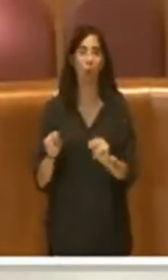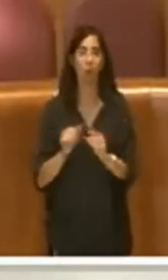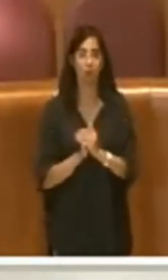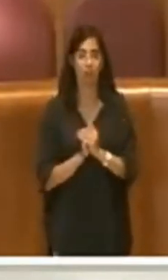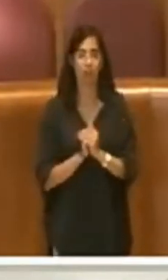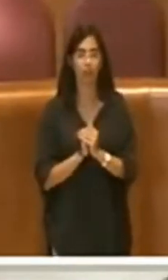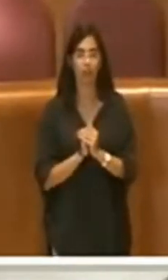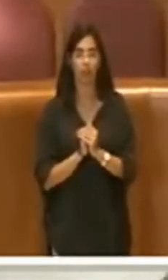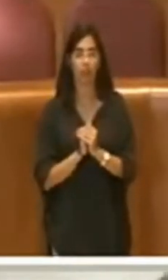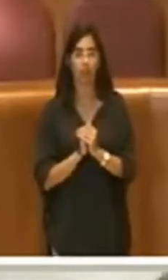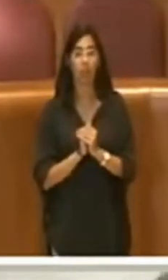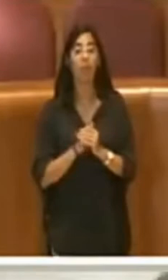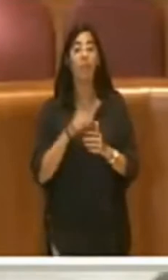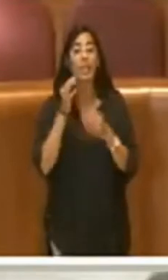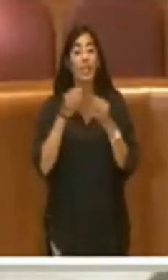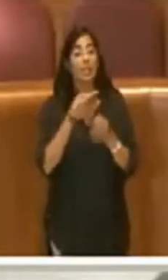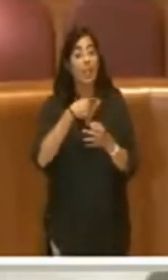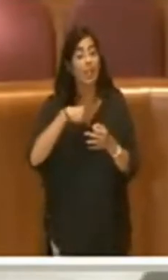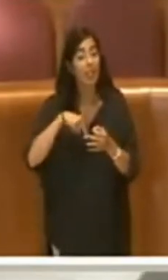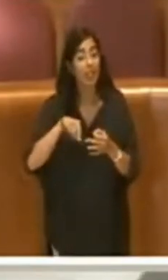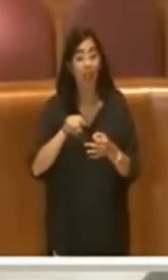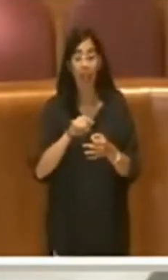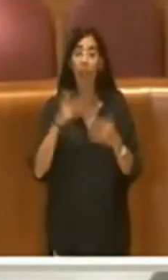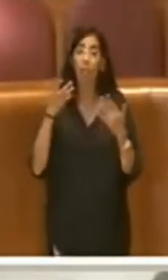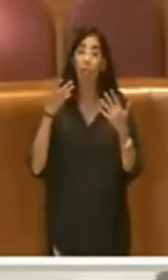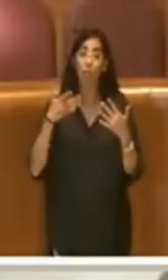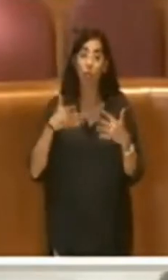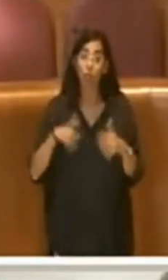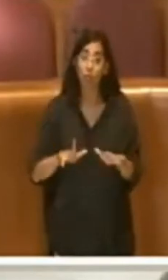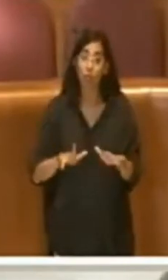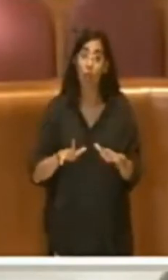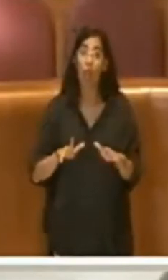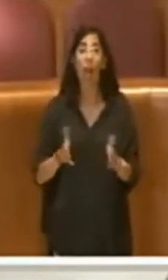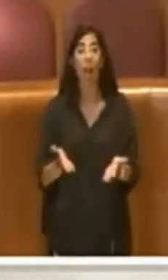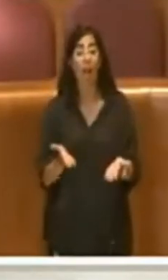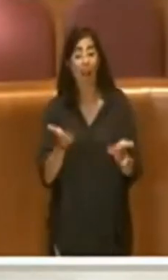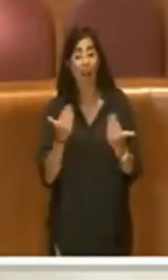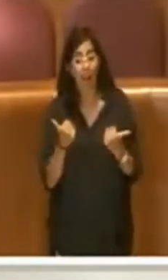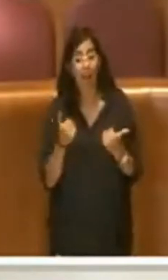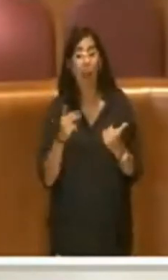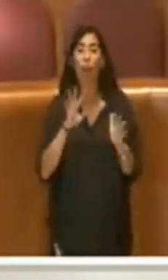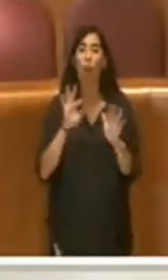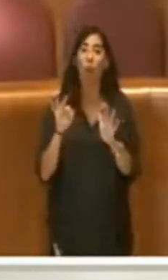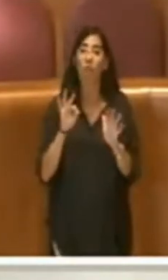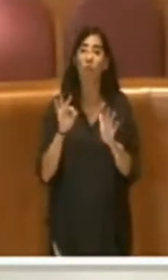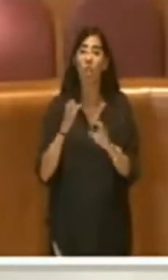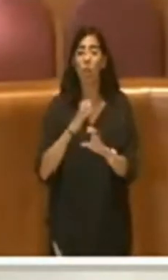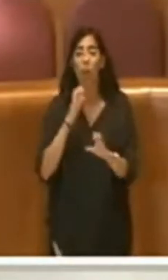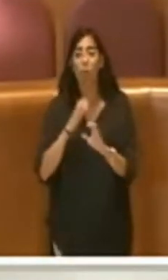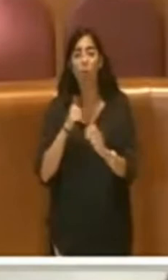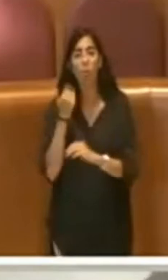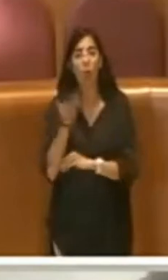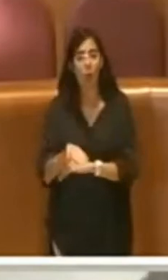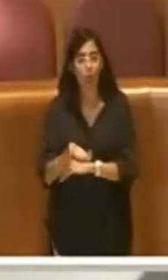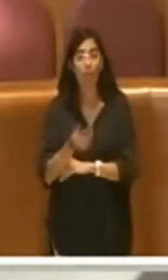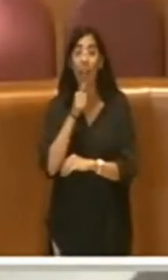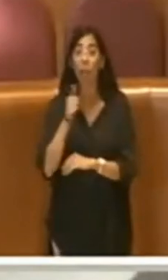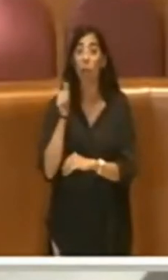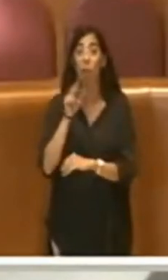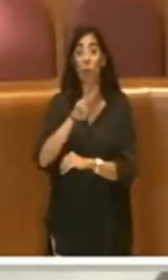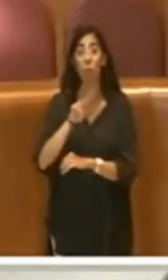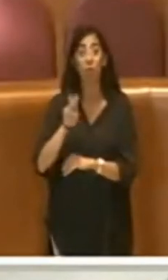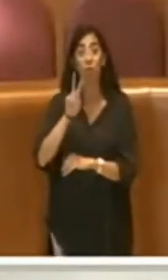superato l'acquisto di oltre 900 autobus, Allora, 227 ero scorso anno,